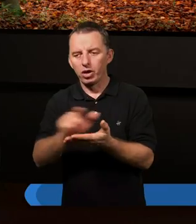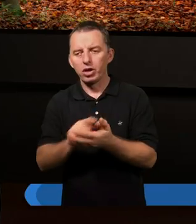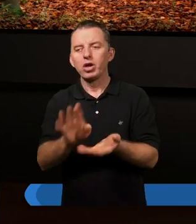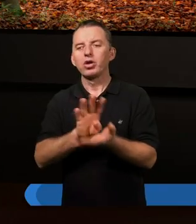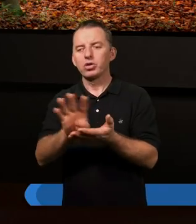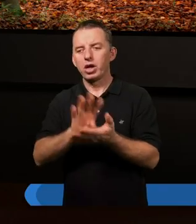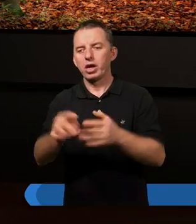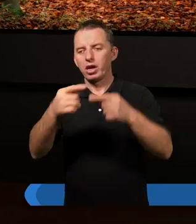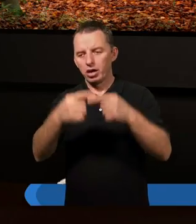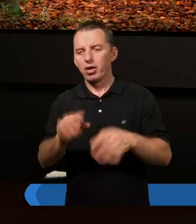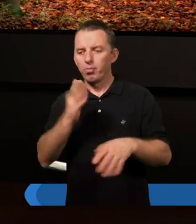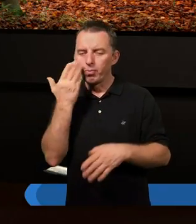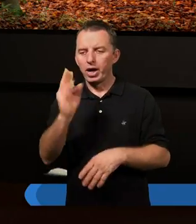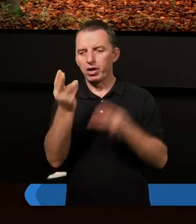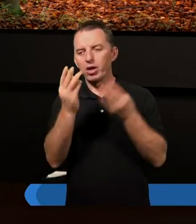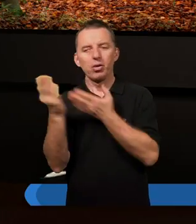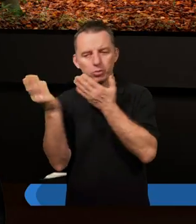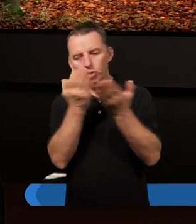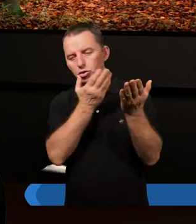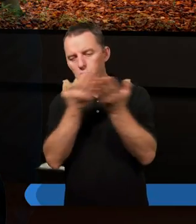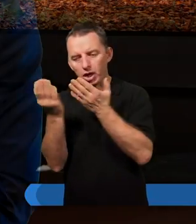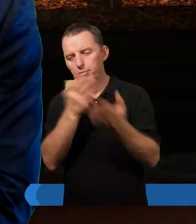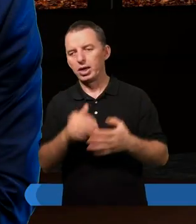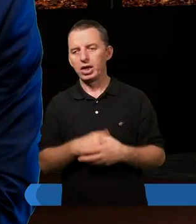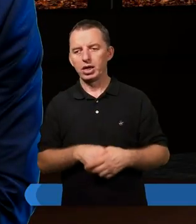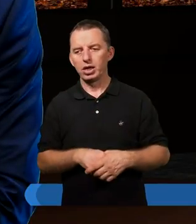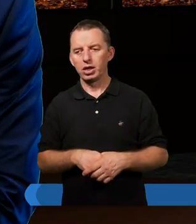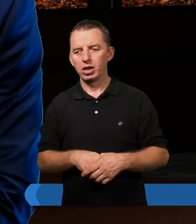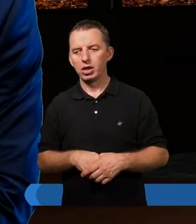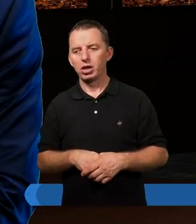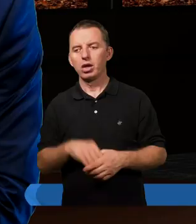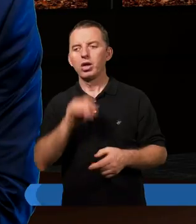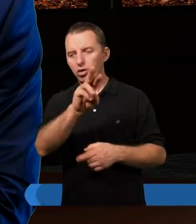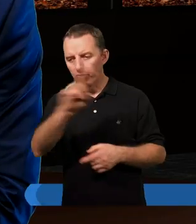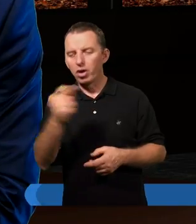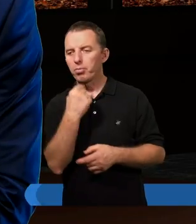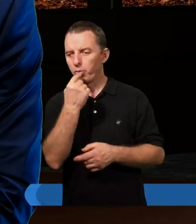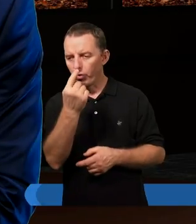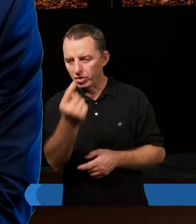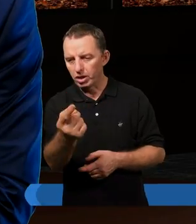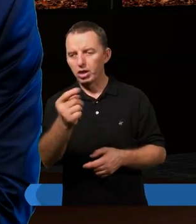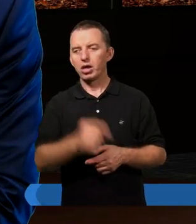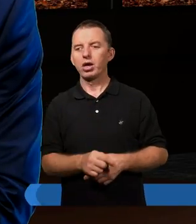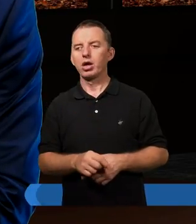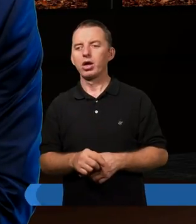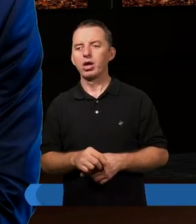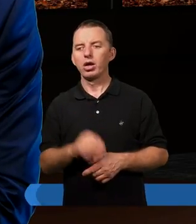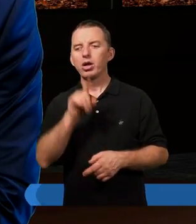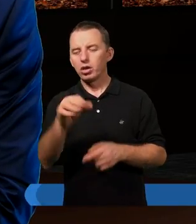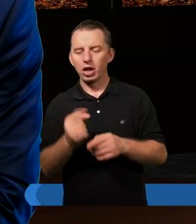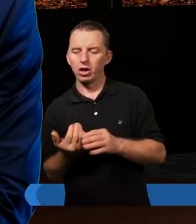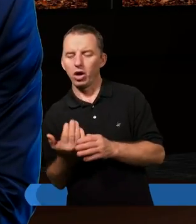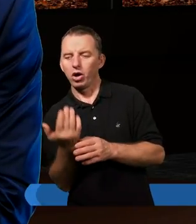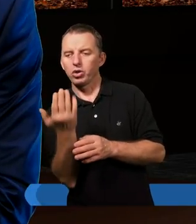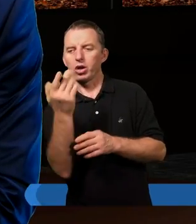14 jest bardzo ważny. Przeczytajmy go. I znowu Izajasz powiada. Wyrośnie odrość